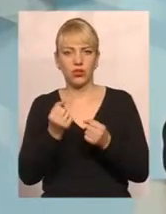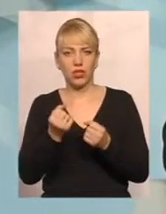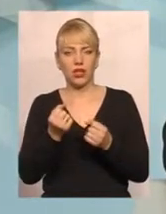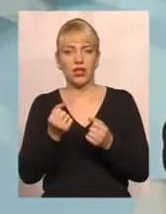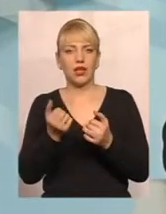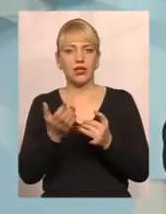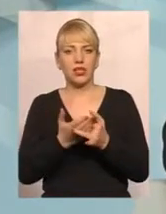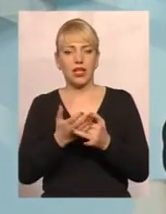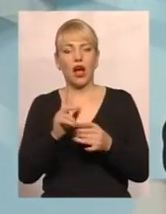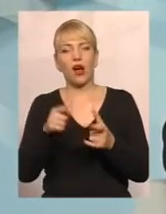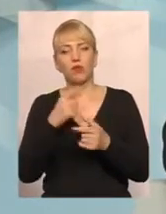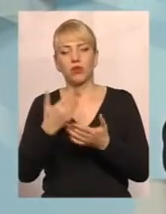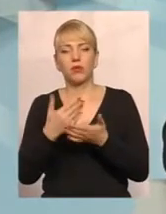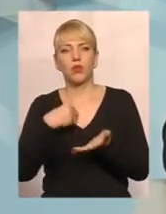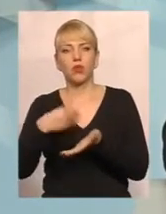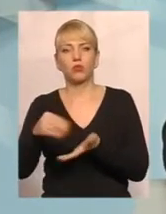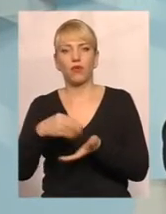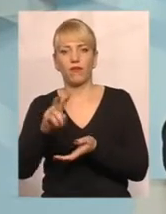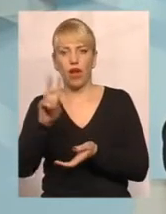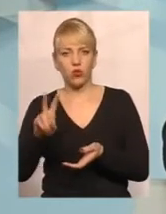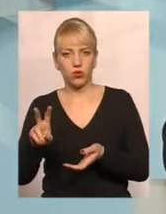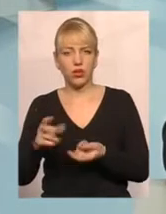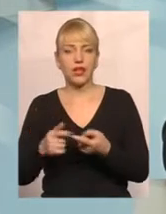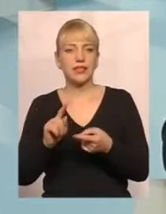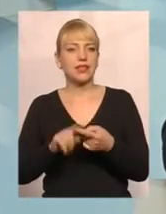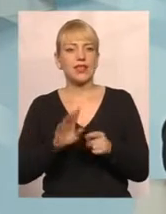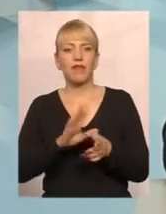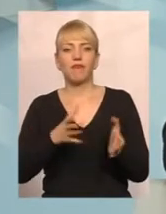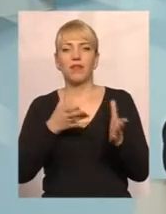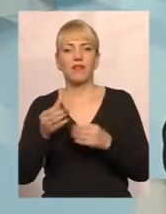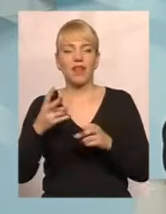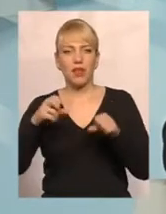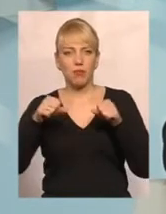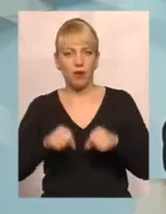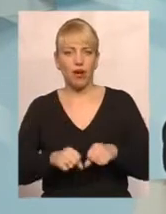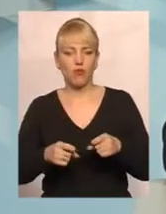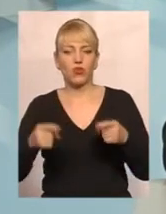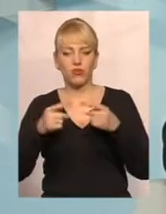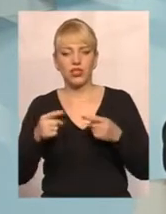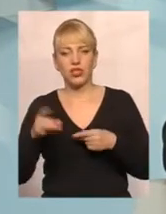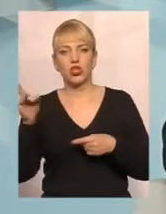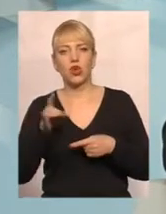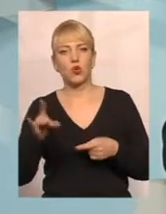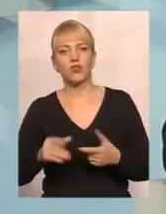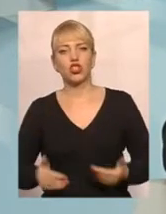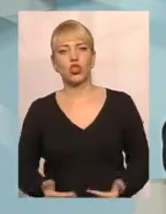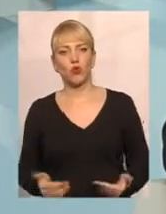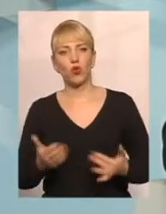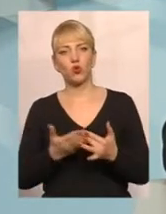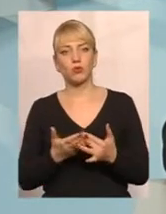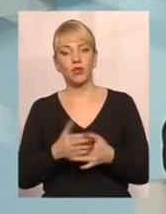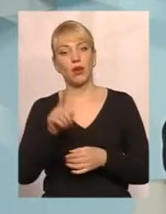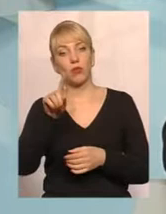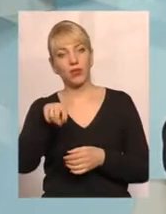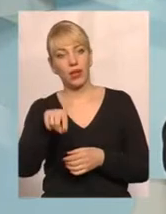валюти ніяким чином не впливає на право і на визначення розміру житлової субсидії. Проте